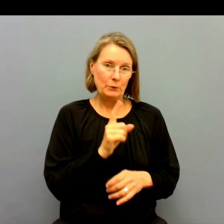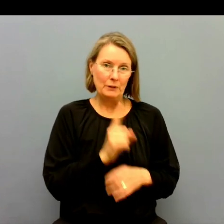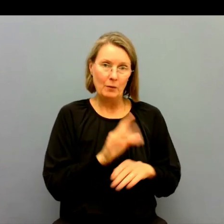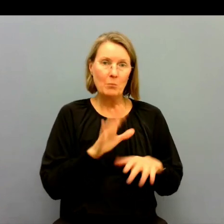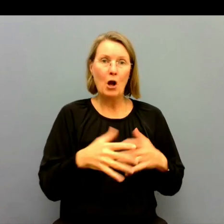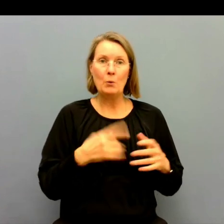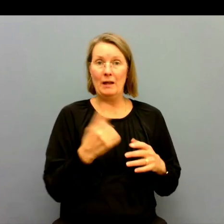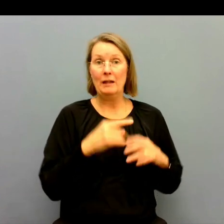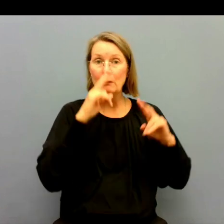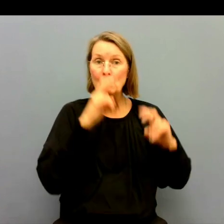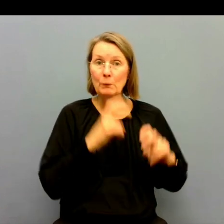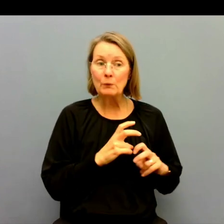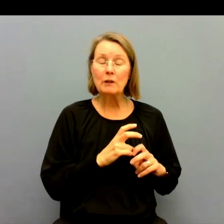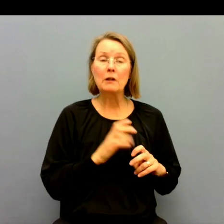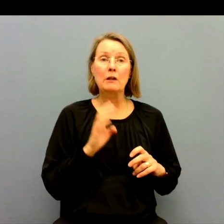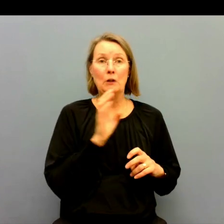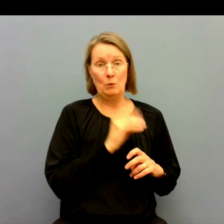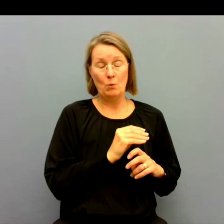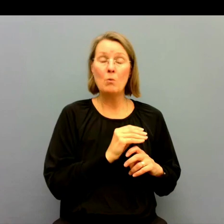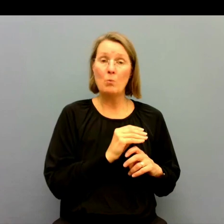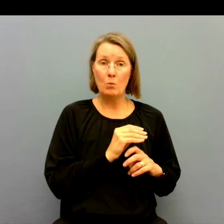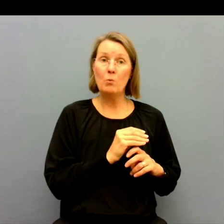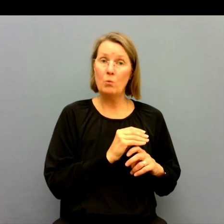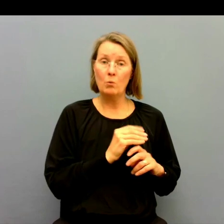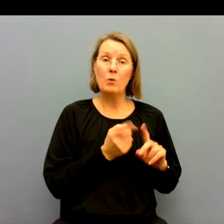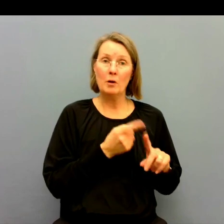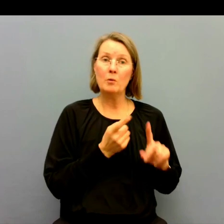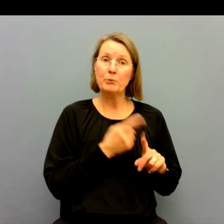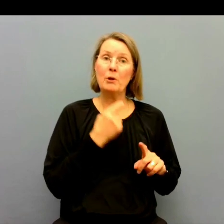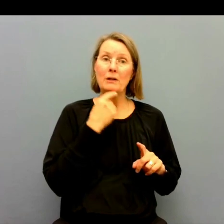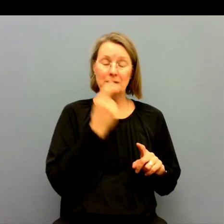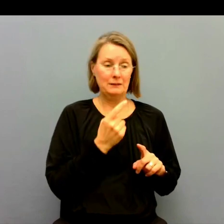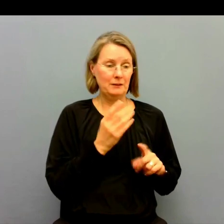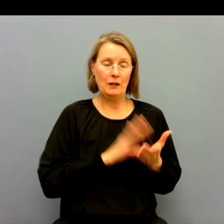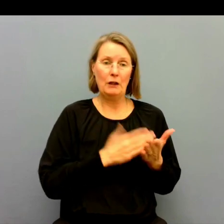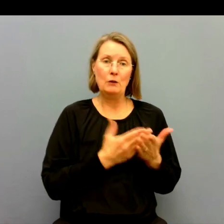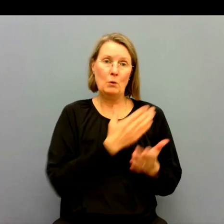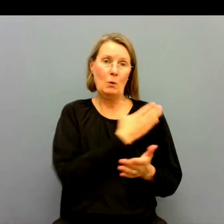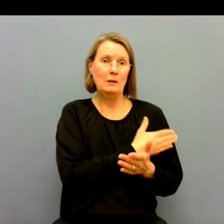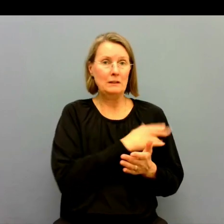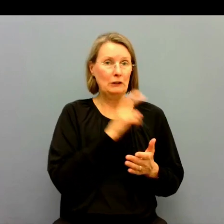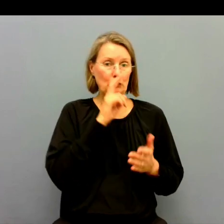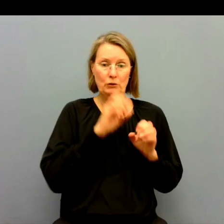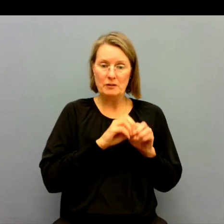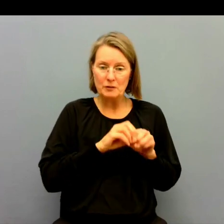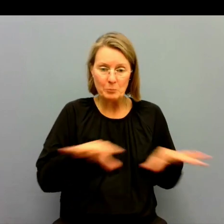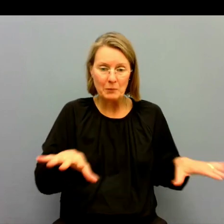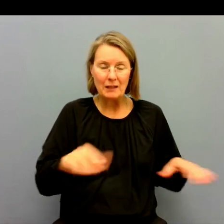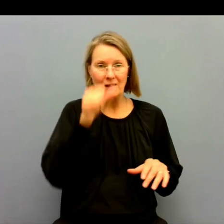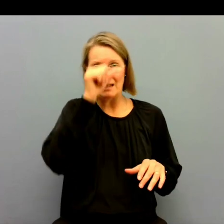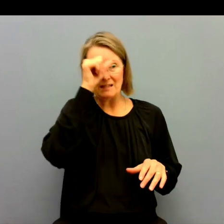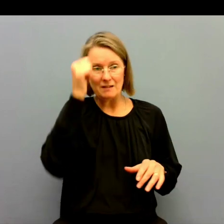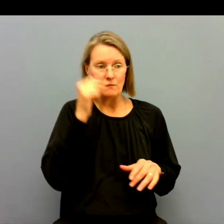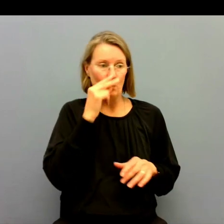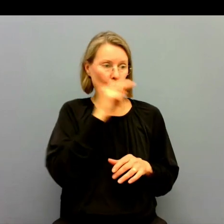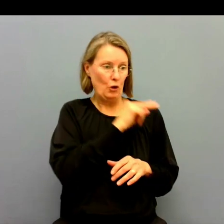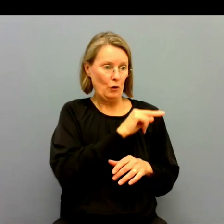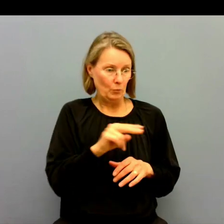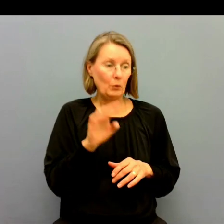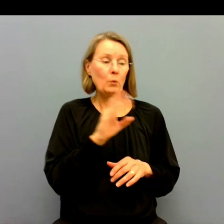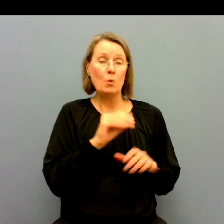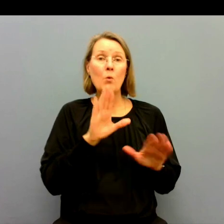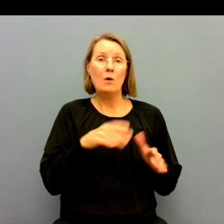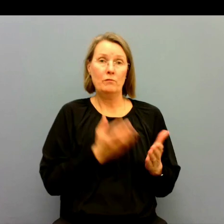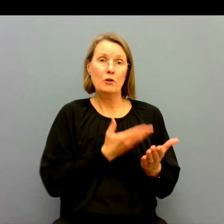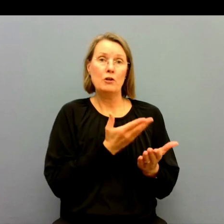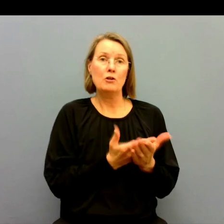-2011 gjordes en utredning som redan dog av bilden av en tolktjänst som är splittrad och svår att överblicka. Och de la fram förslag